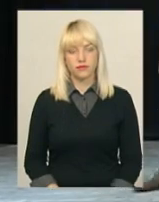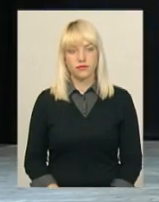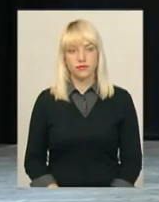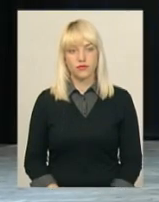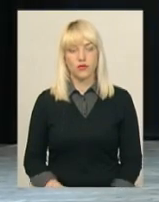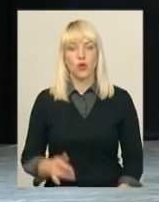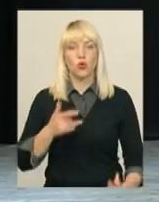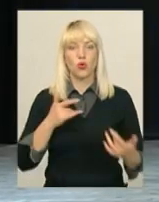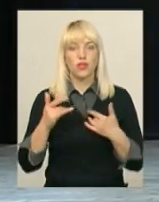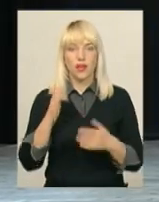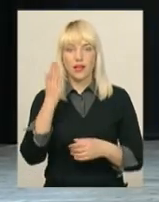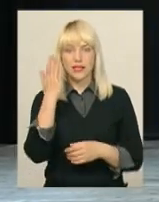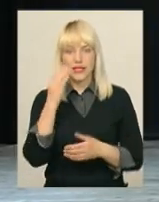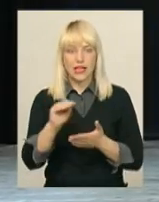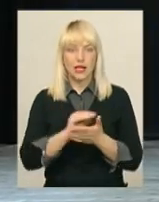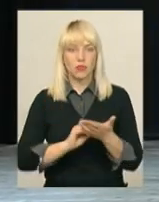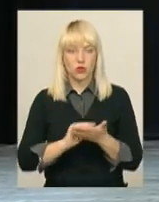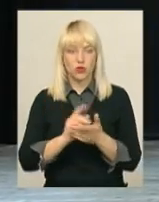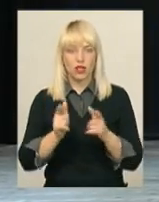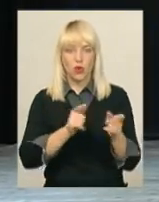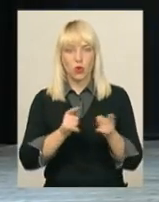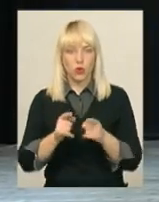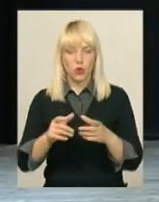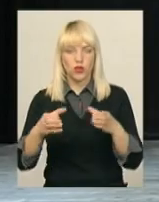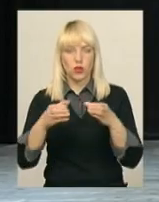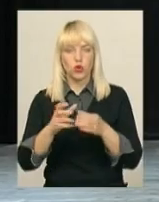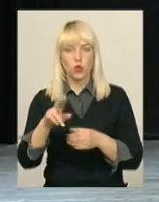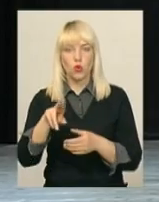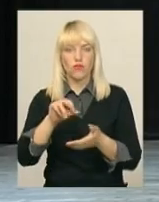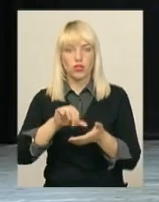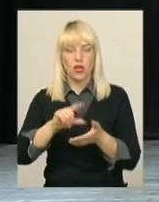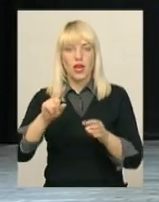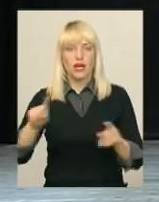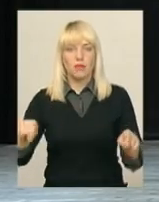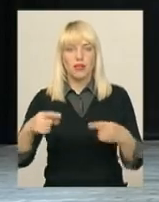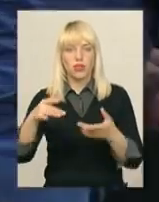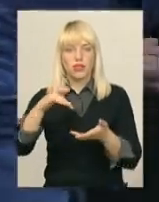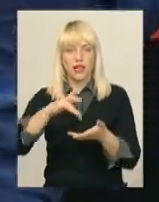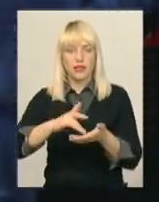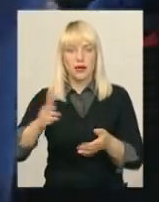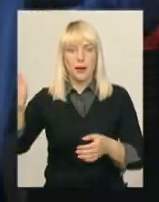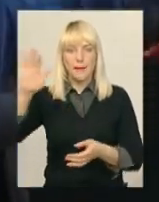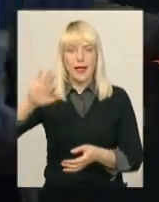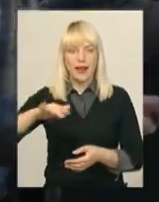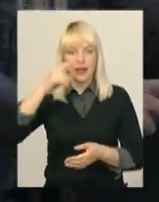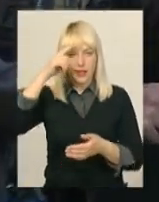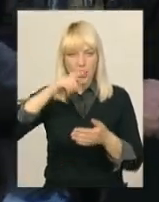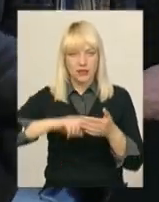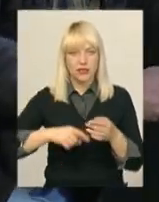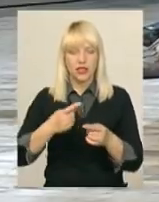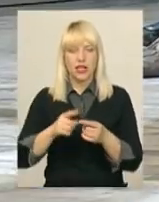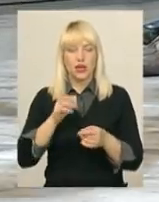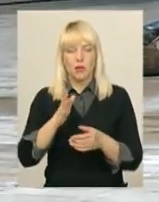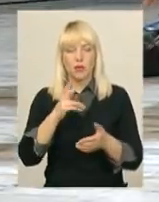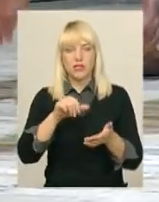У театрі «Дзеркало» репетиція. Колектив готується до виступу у реабілітаційному центрі «Берег Надії». Його підопічним актори представлять